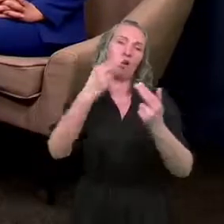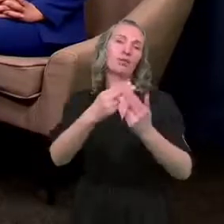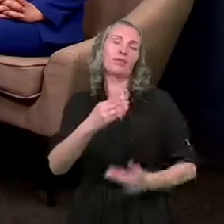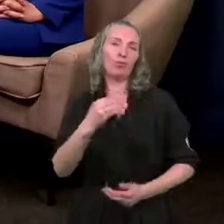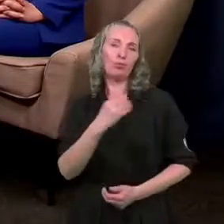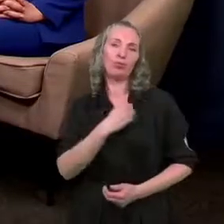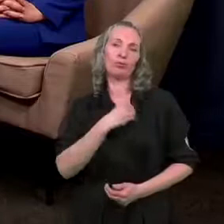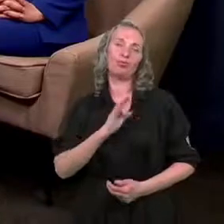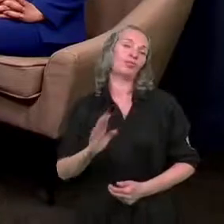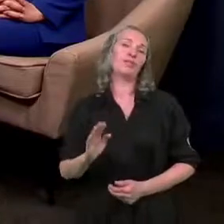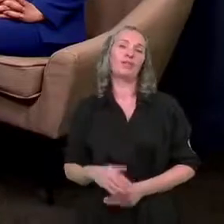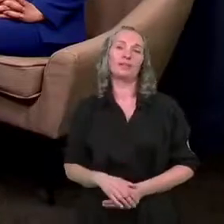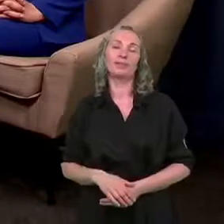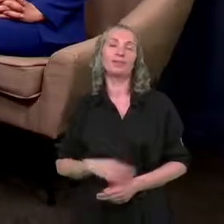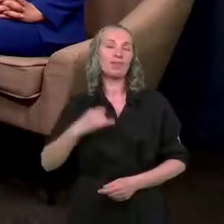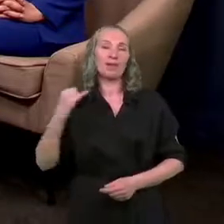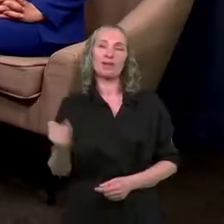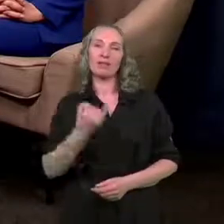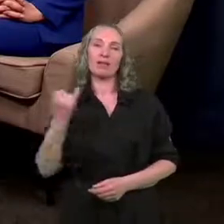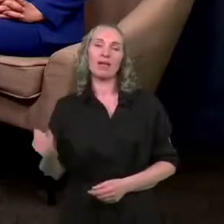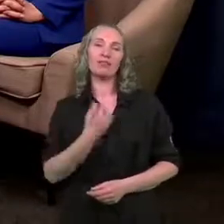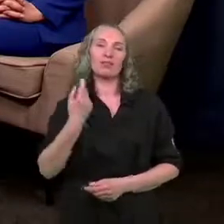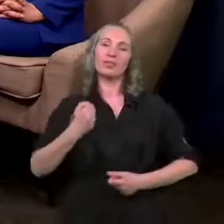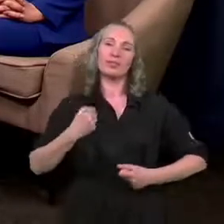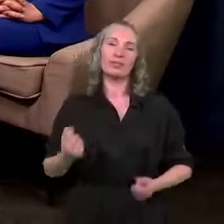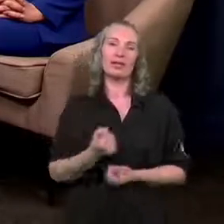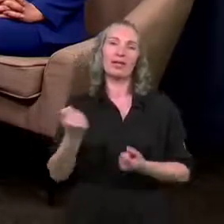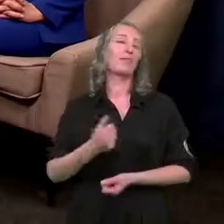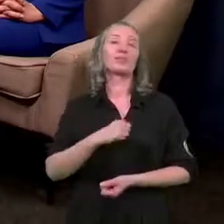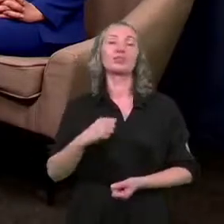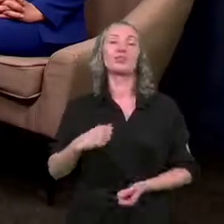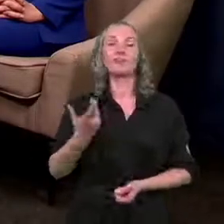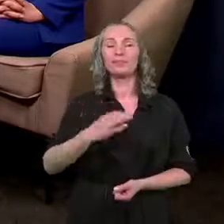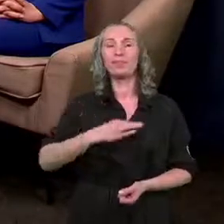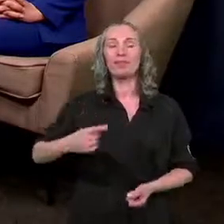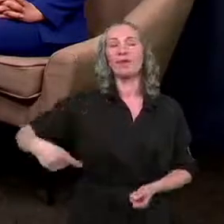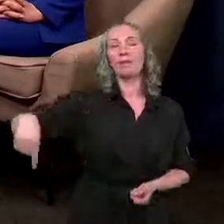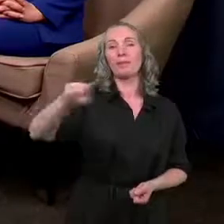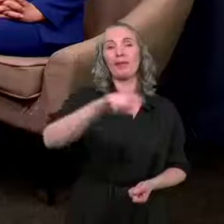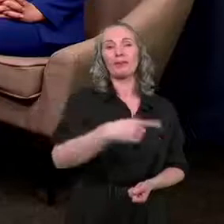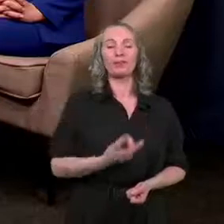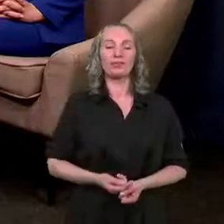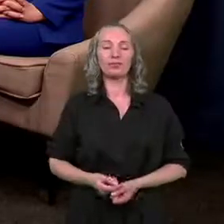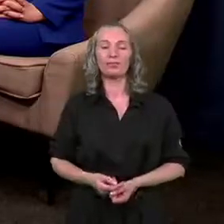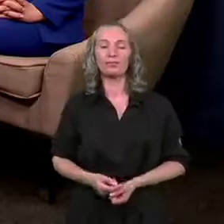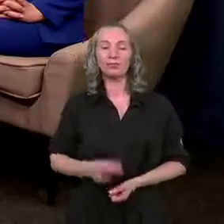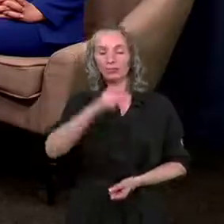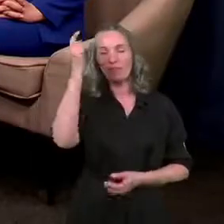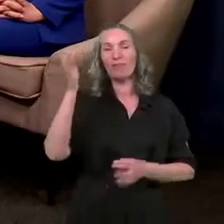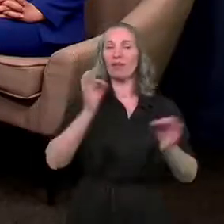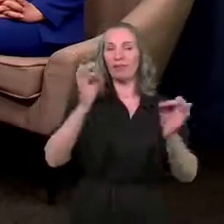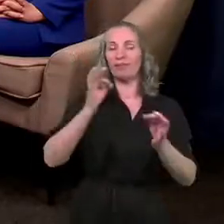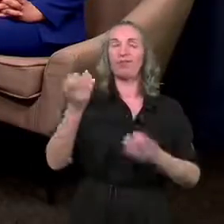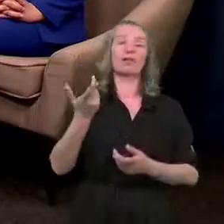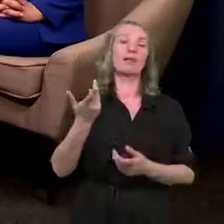i zawsze staramy się też Państwu udzielać takich